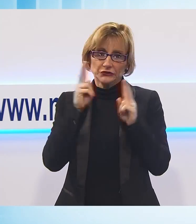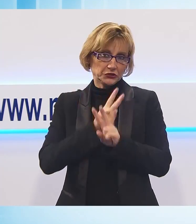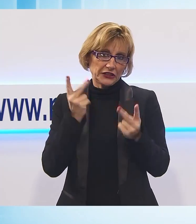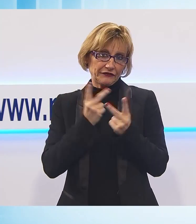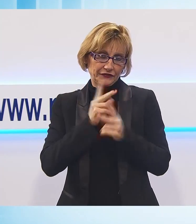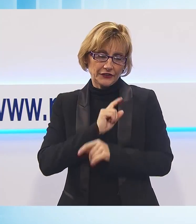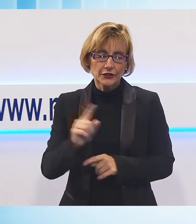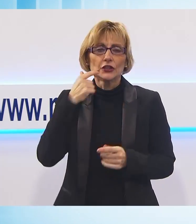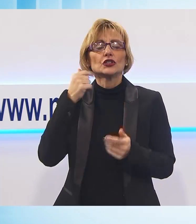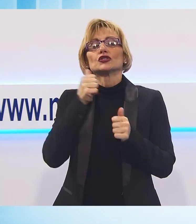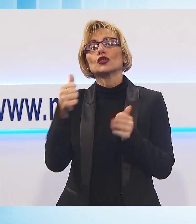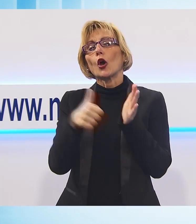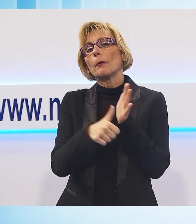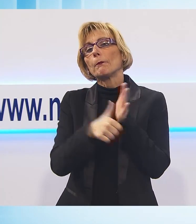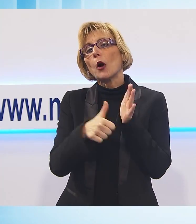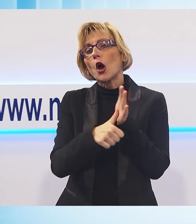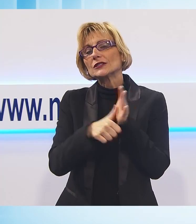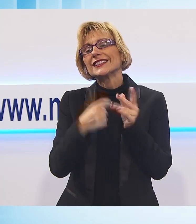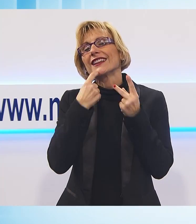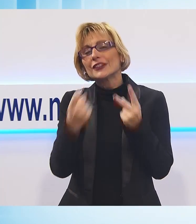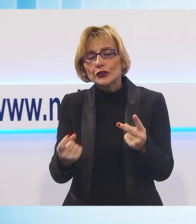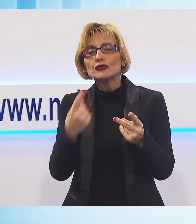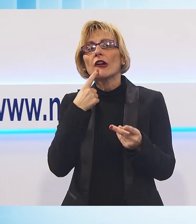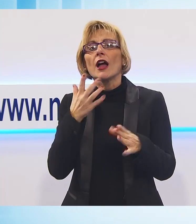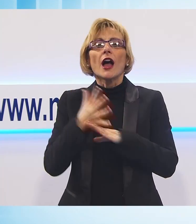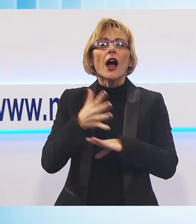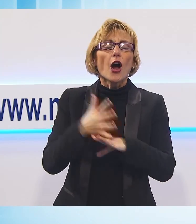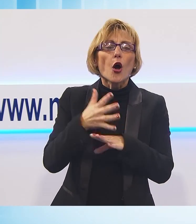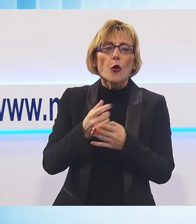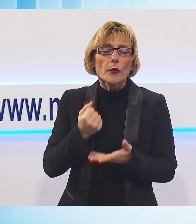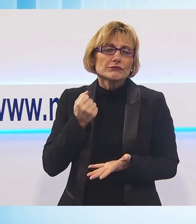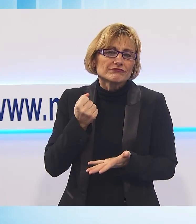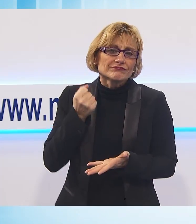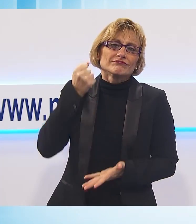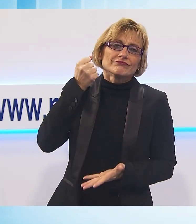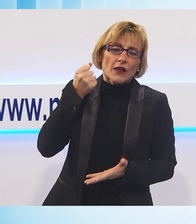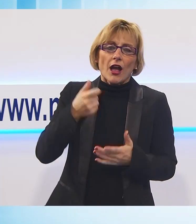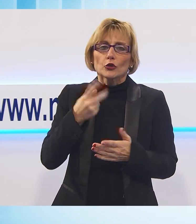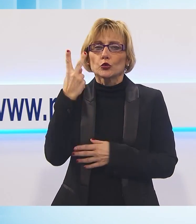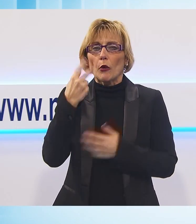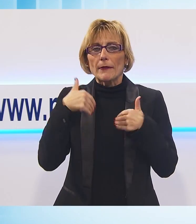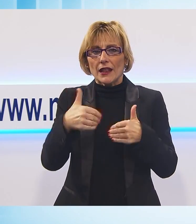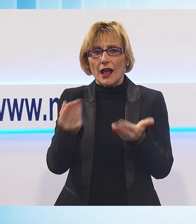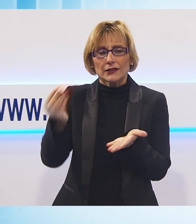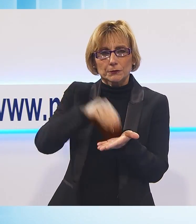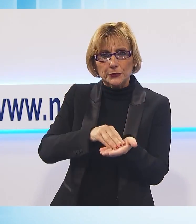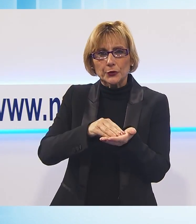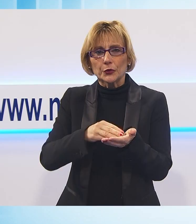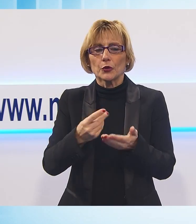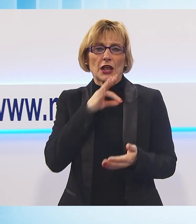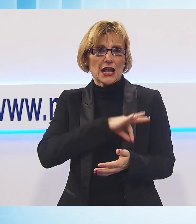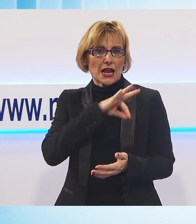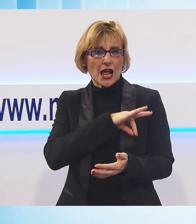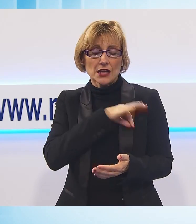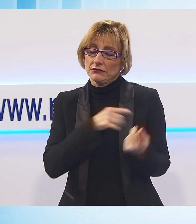che la fatturazione elettronica aumenterà le entrate di 2 miliardi. È un'altra dimostrazione di ostilità